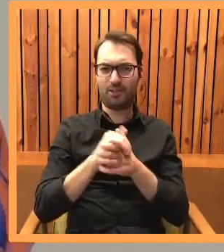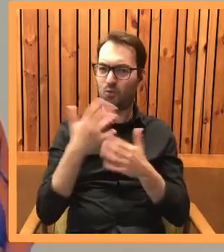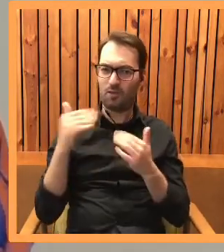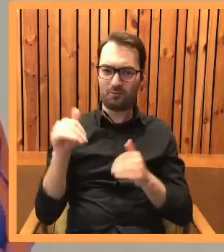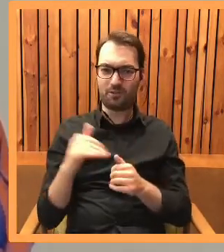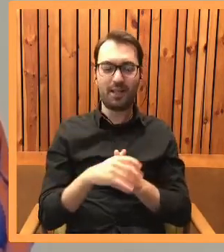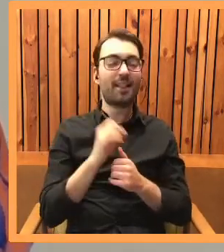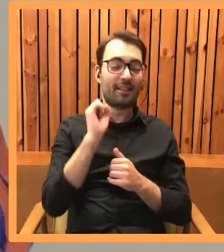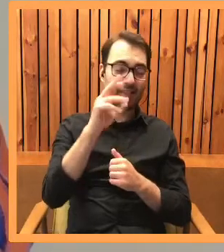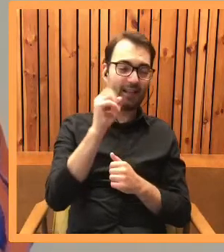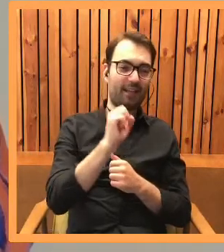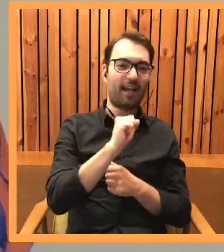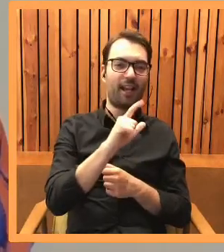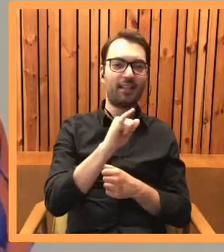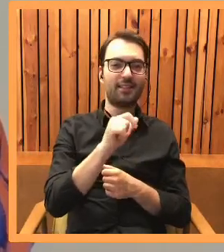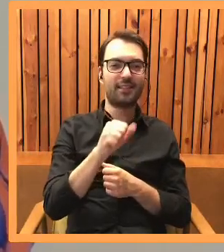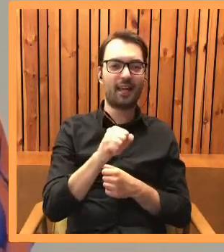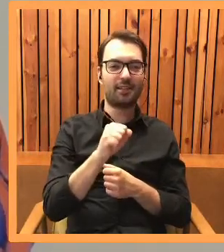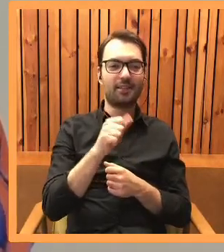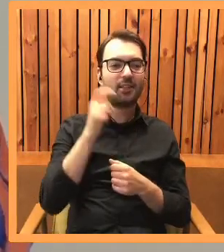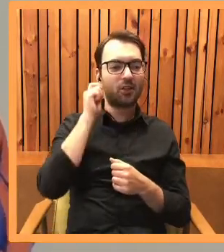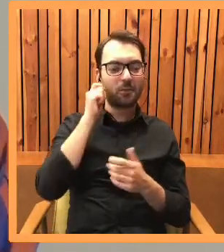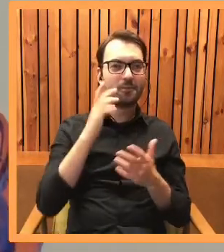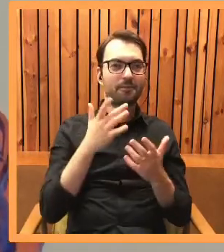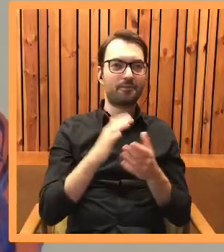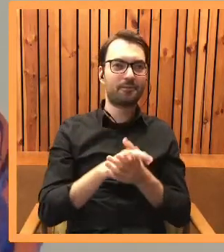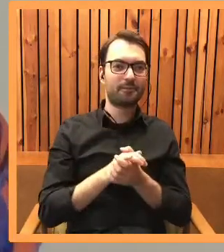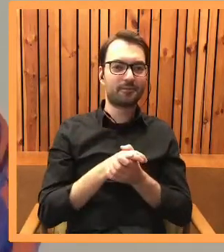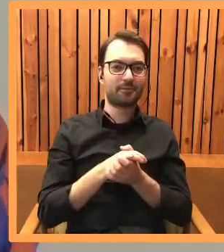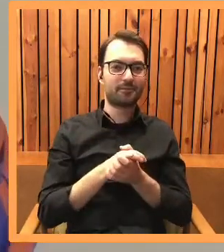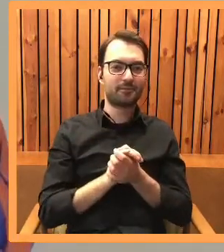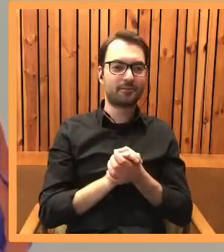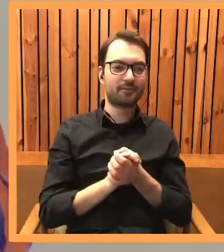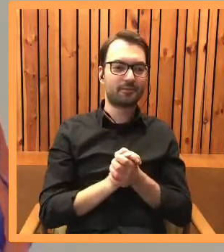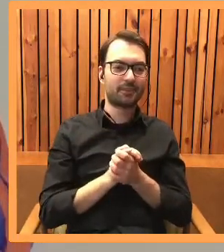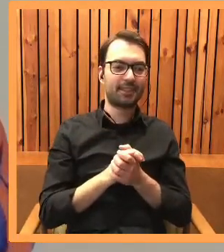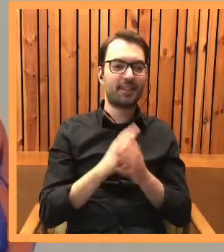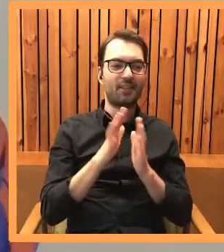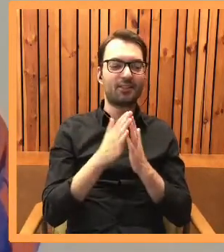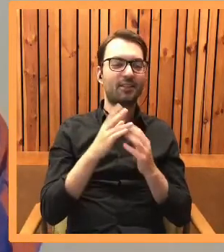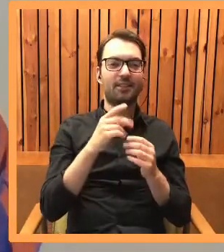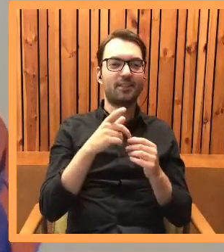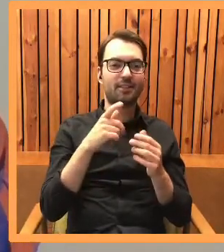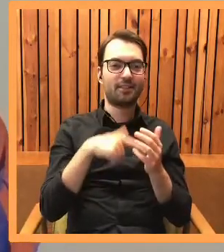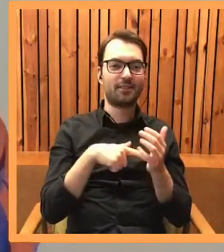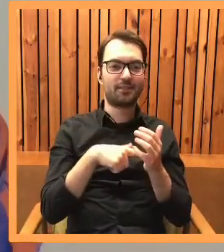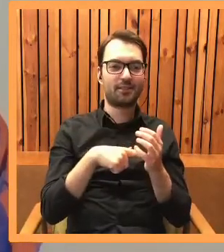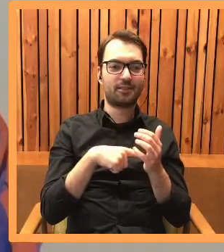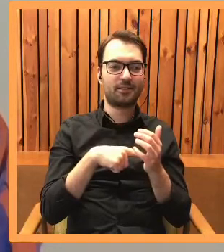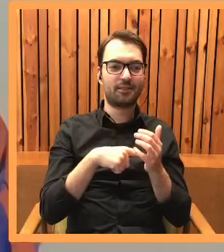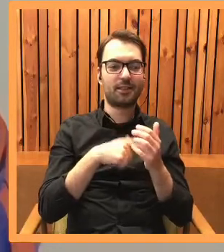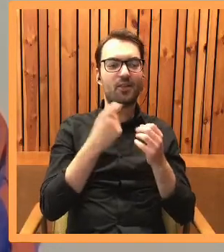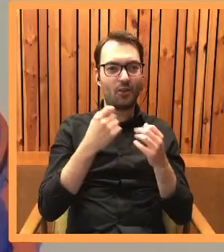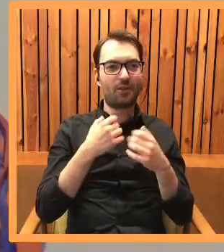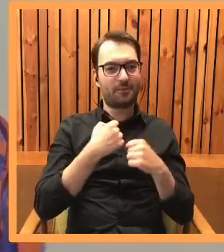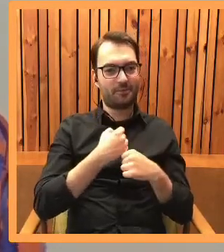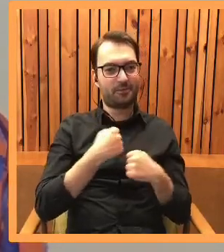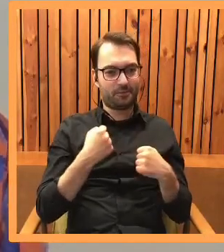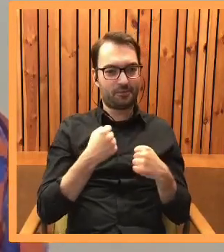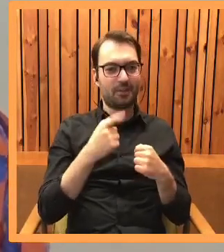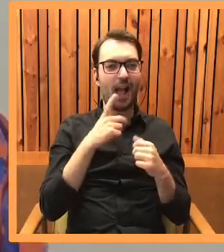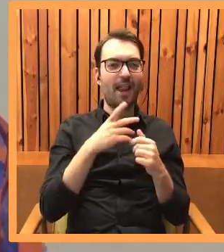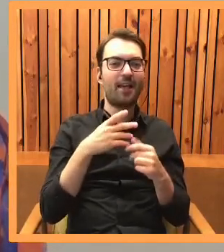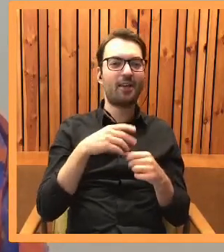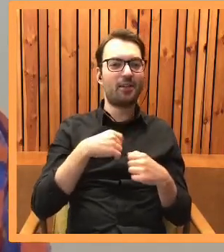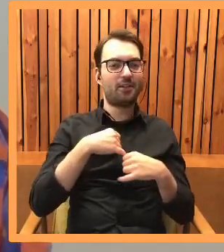Tak, Alicja jest kobietą, może tego tak dokładnie nie wynika, to jest książki o dość słusznej postury, ale małego